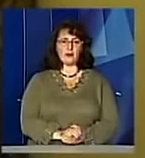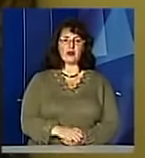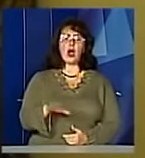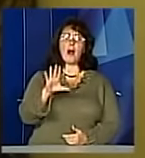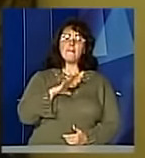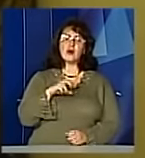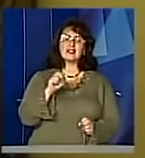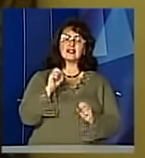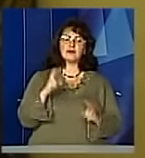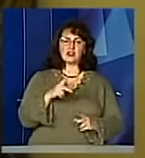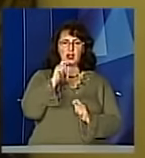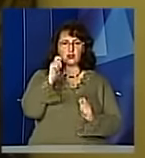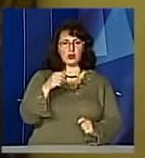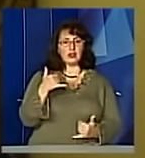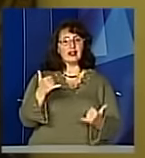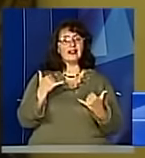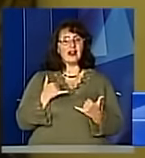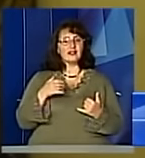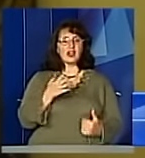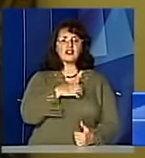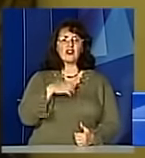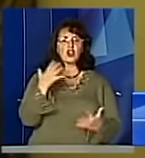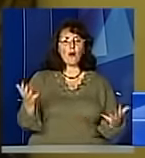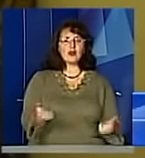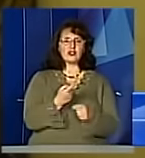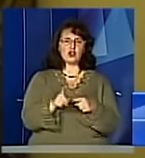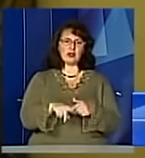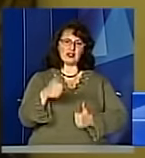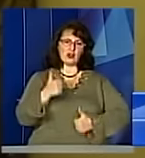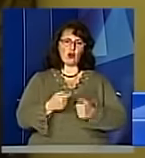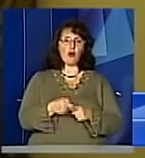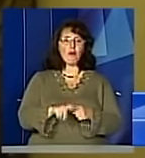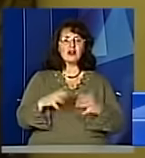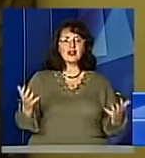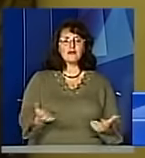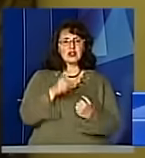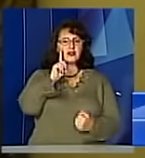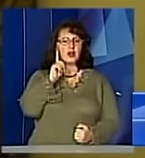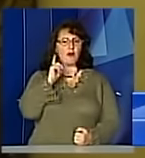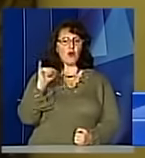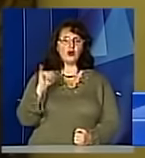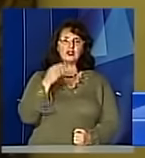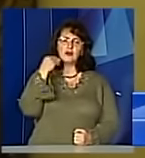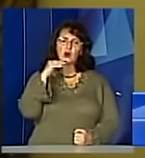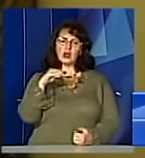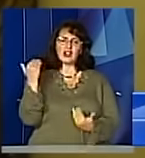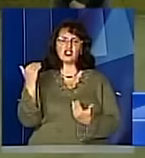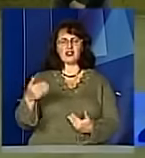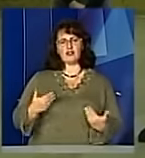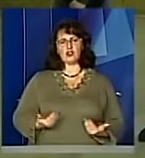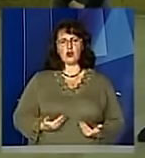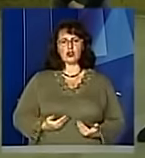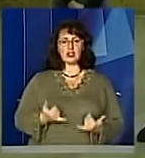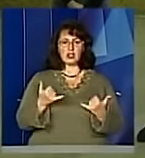нагороди. Для нас важливо підтримувати, зокрема, і цей конкурс, бо це підтримка молоді і, як я вже казав, покращення їхнього життя.